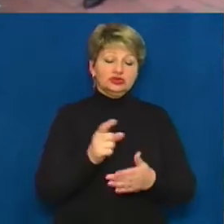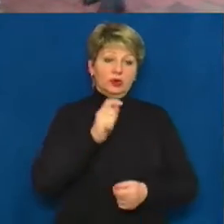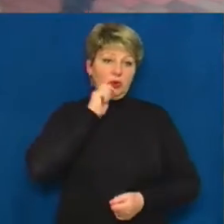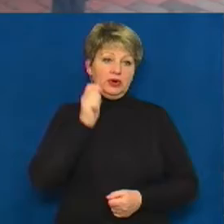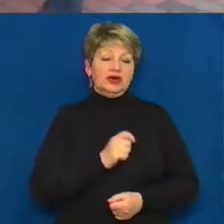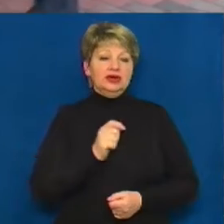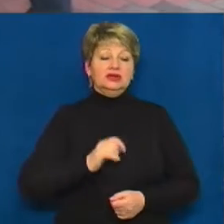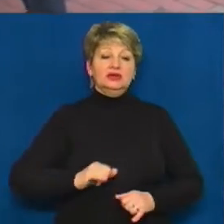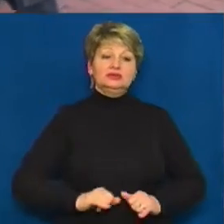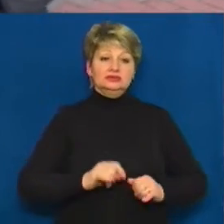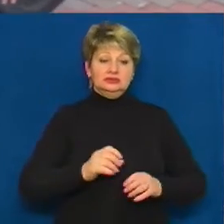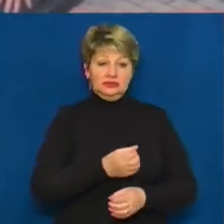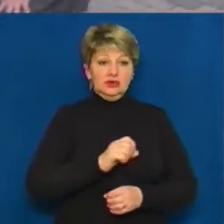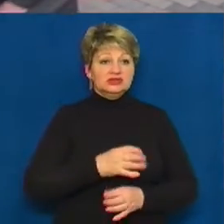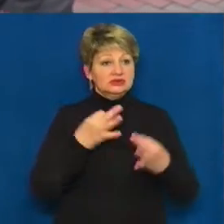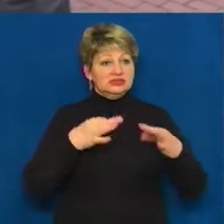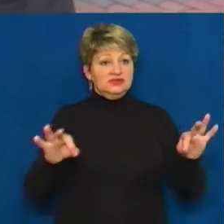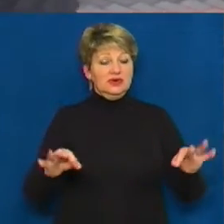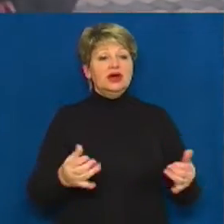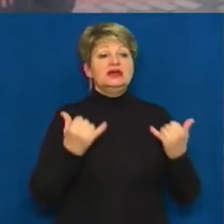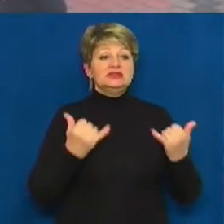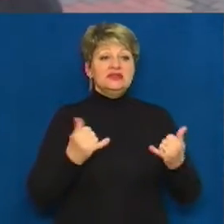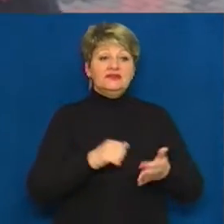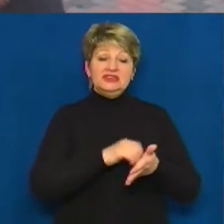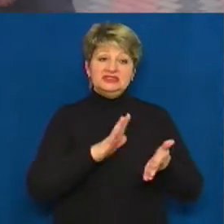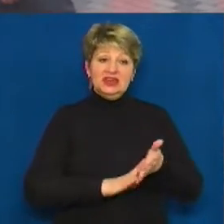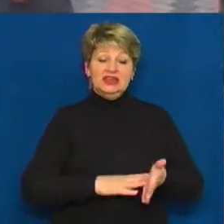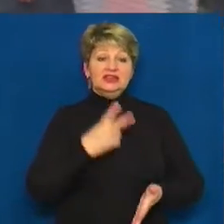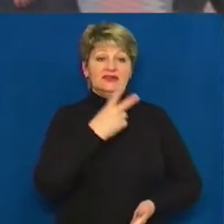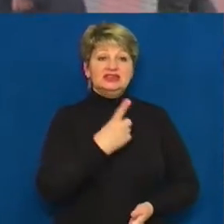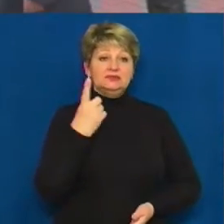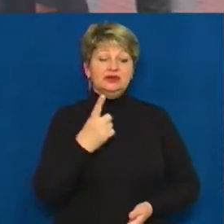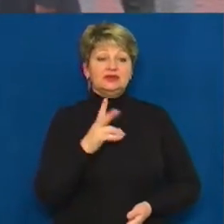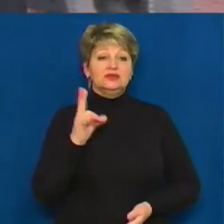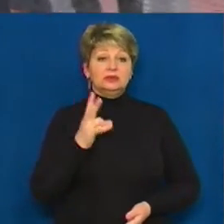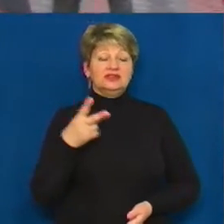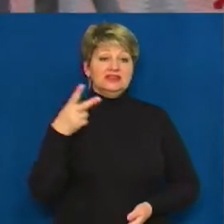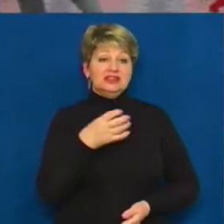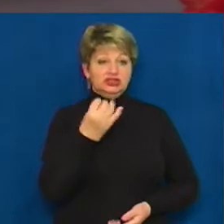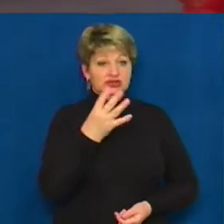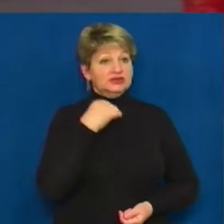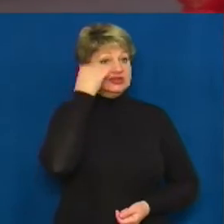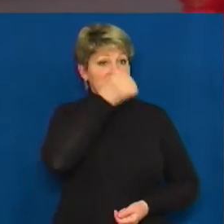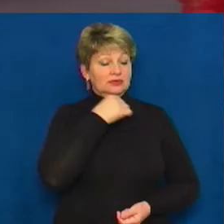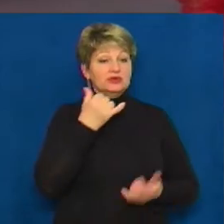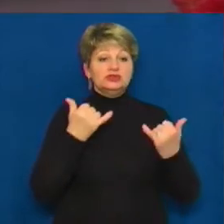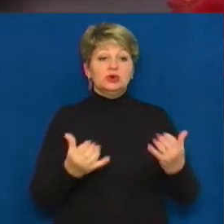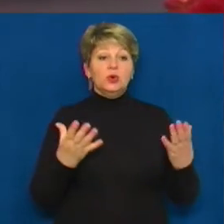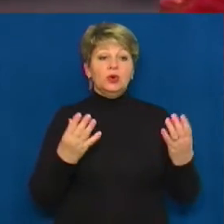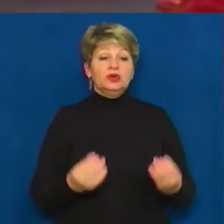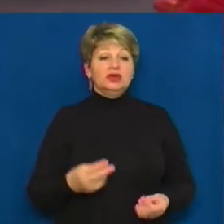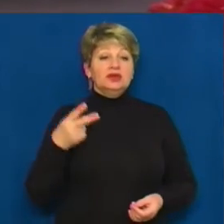Нагадаємо, День гідності і свободи в Україні відзначає 21 листопада з 2014 року. Цього дня у